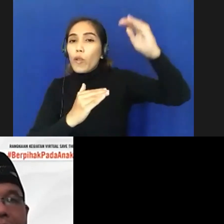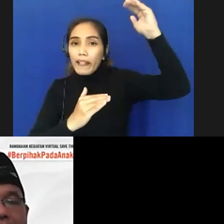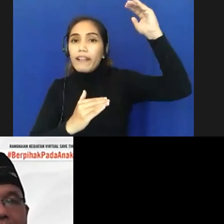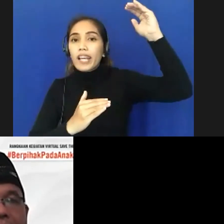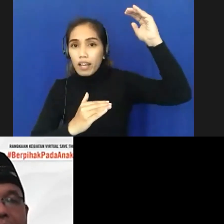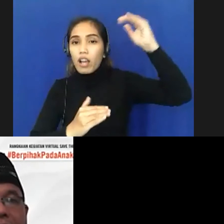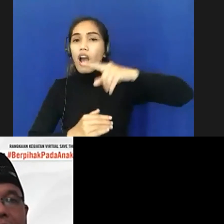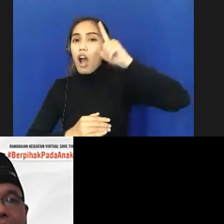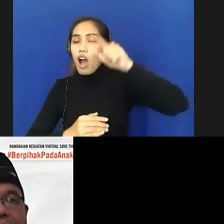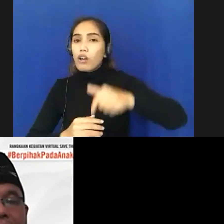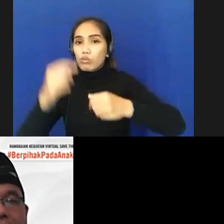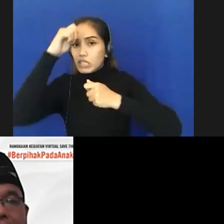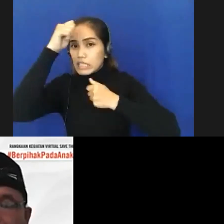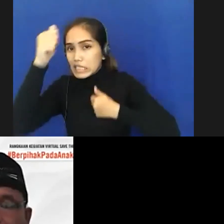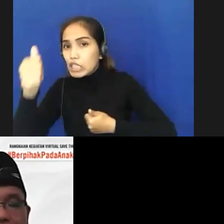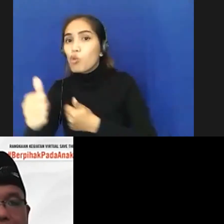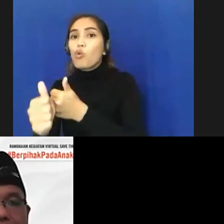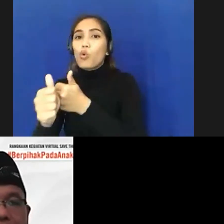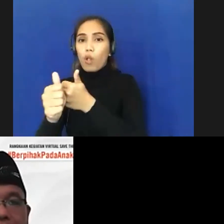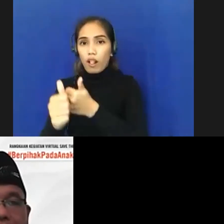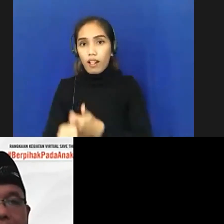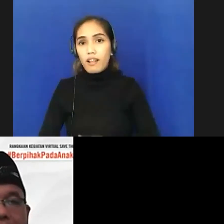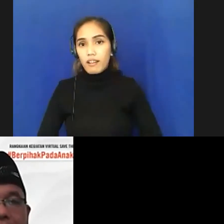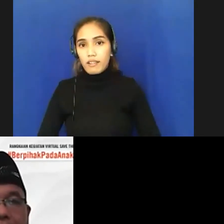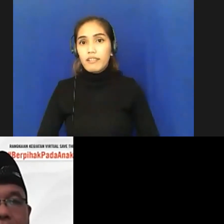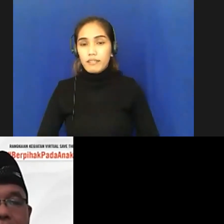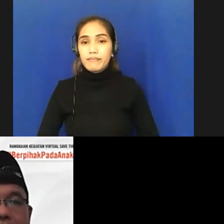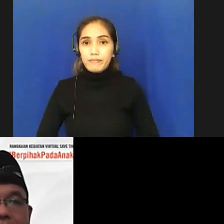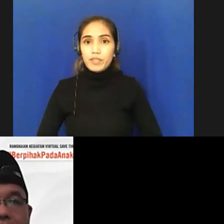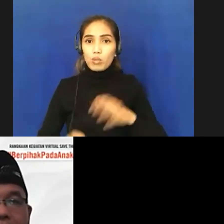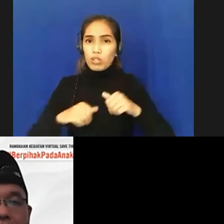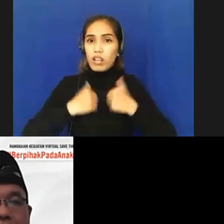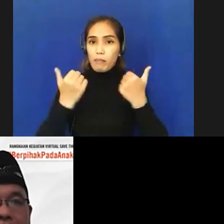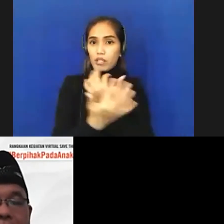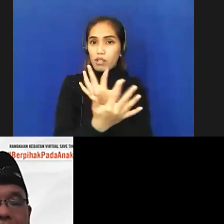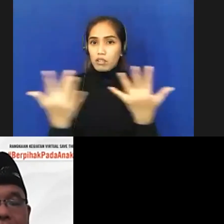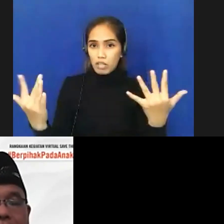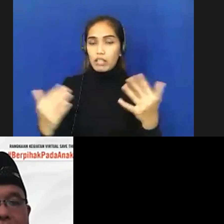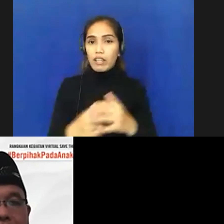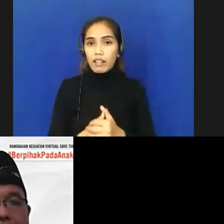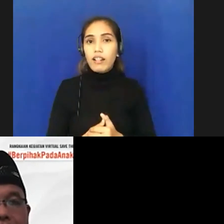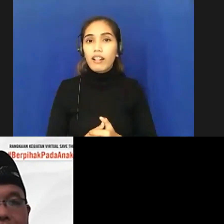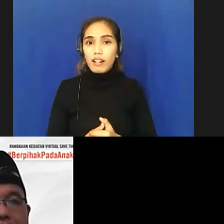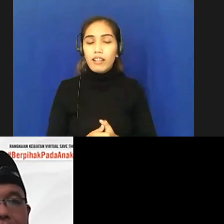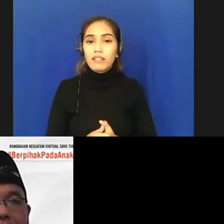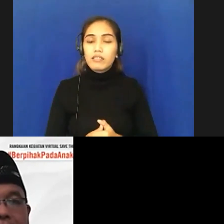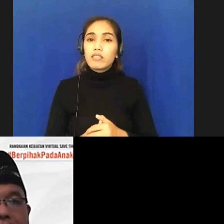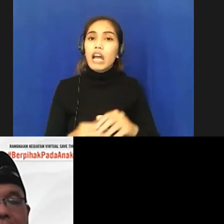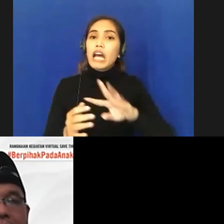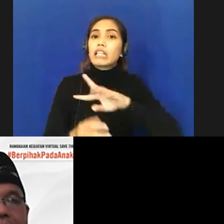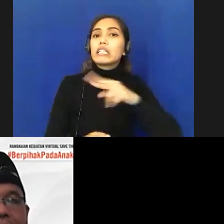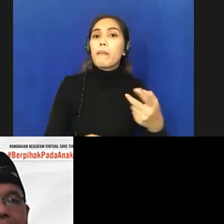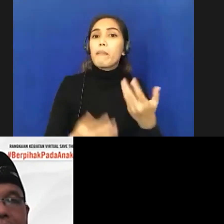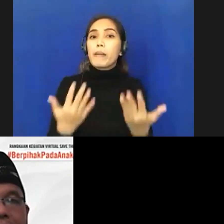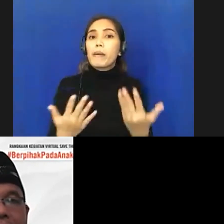memang harus dilaksanakan keselamatan rakyat hukum tertinggi itu artinya bagaimana pemerintah